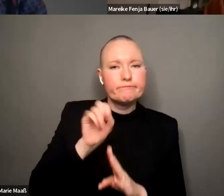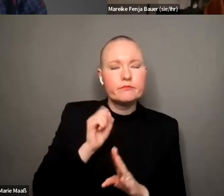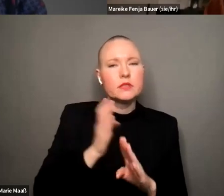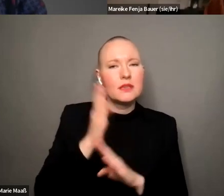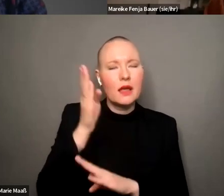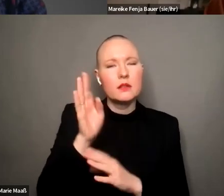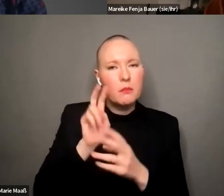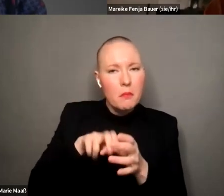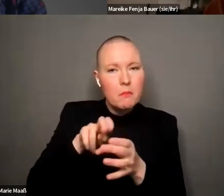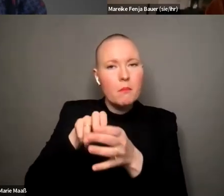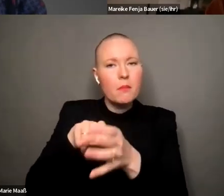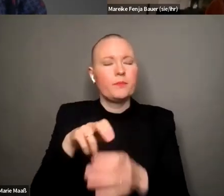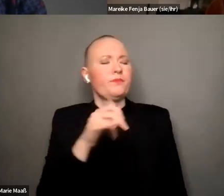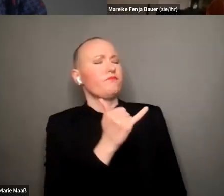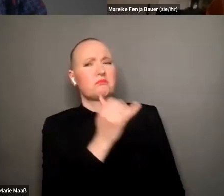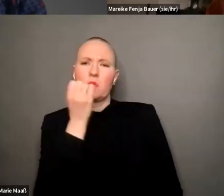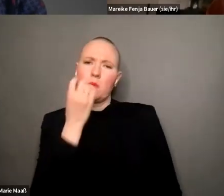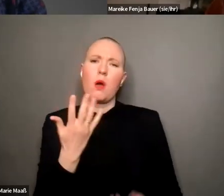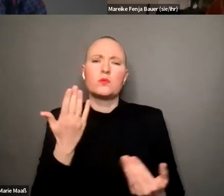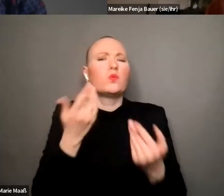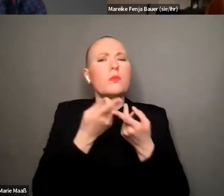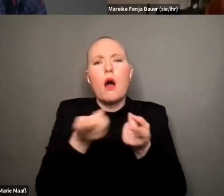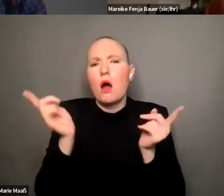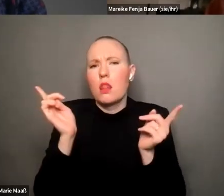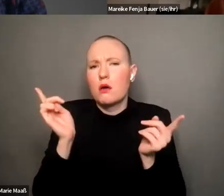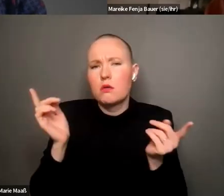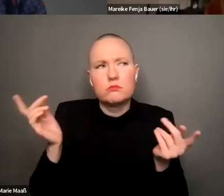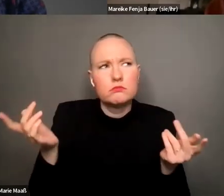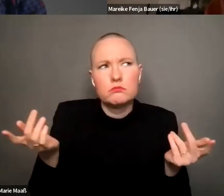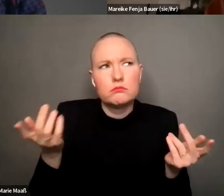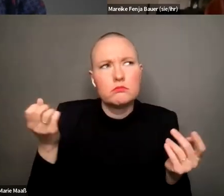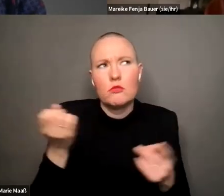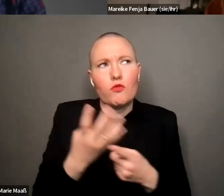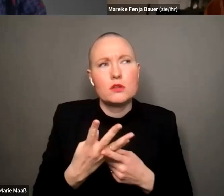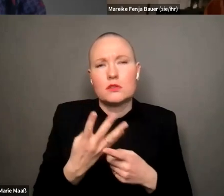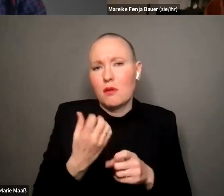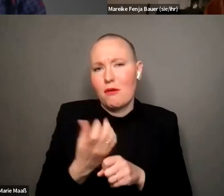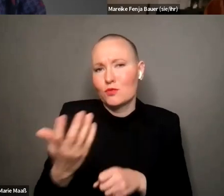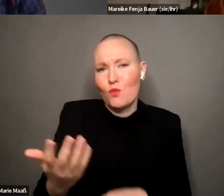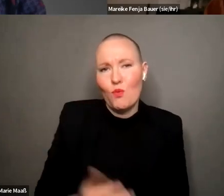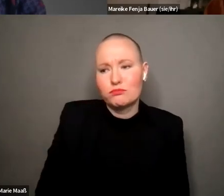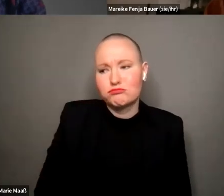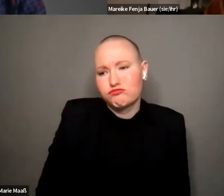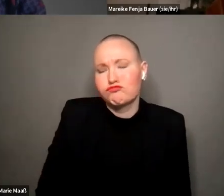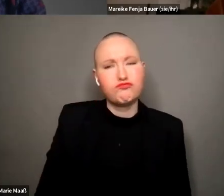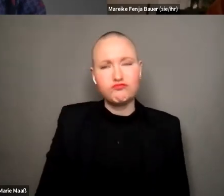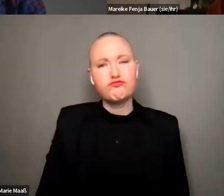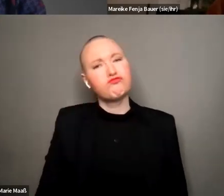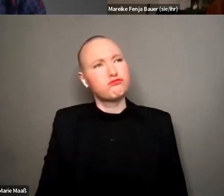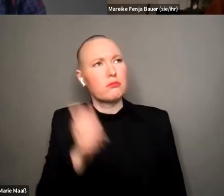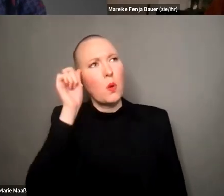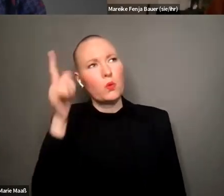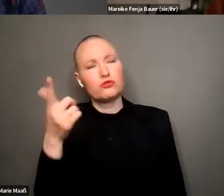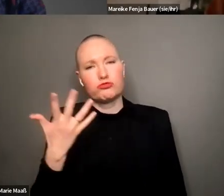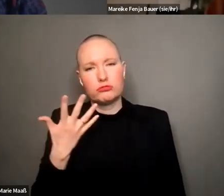siehst praktik die sich halt aber bei allen influencerinnen so vorfindet ja von logik heraus